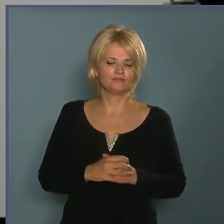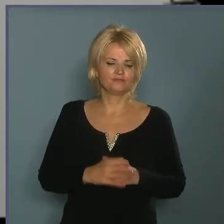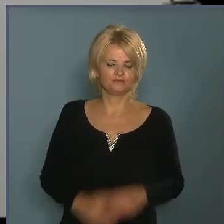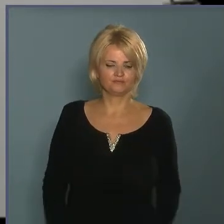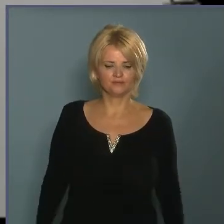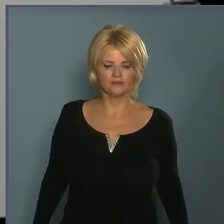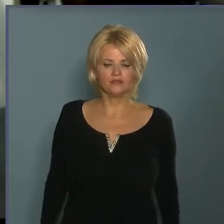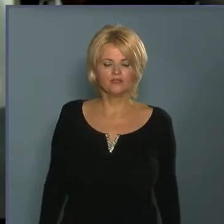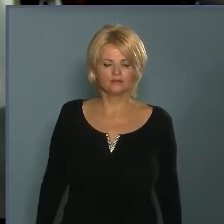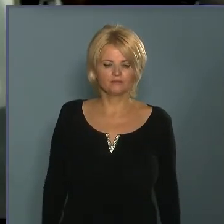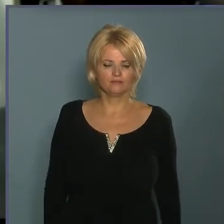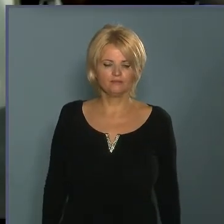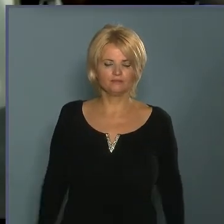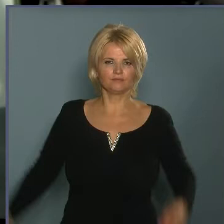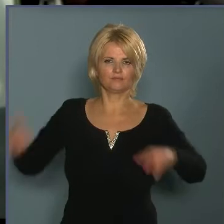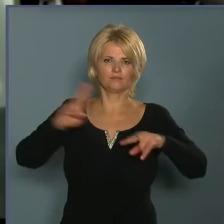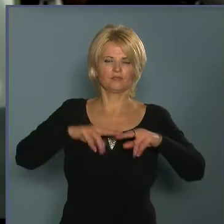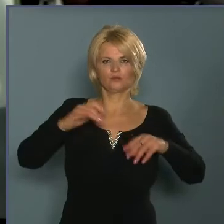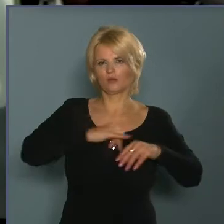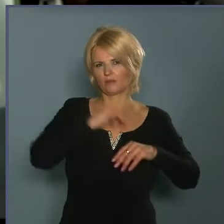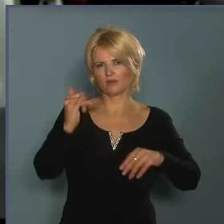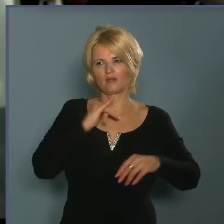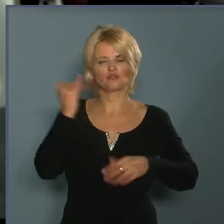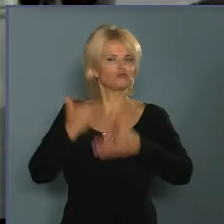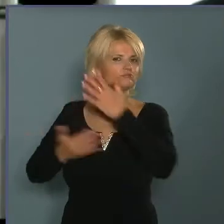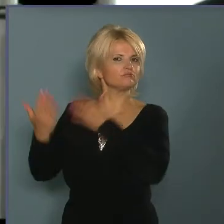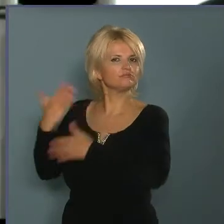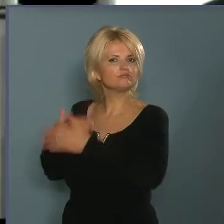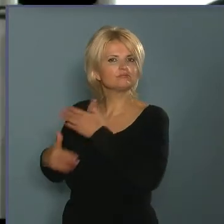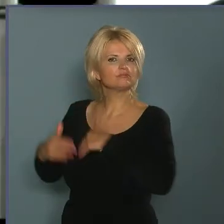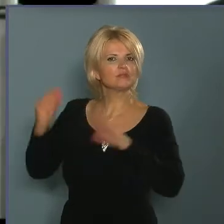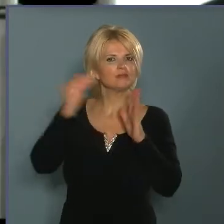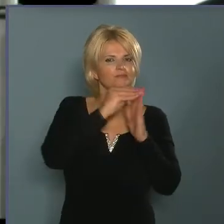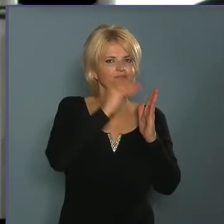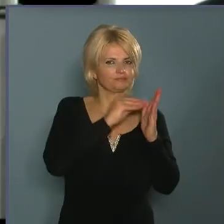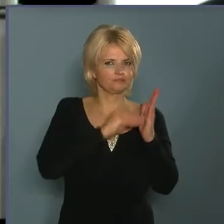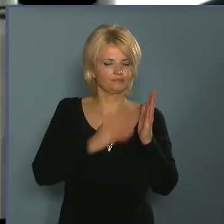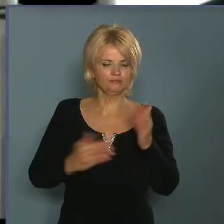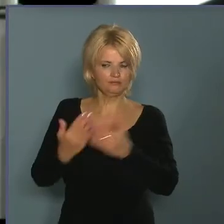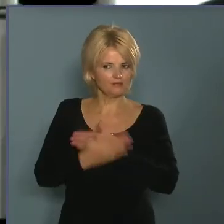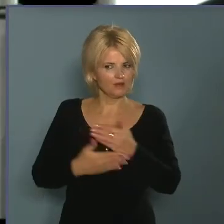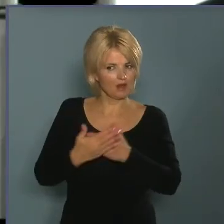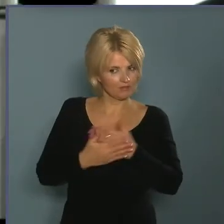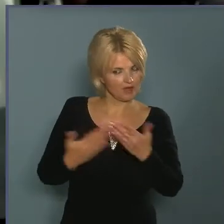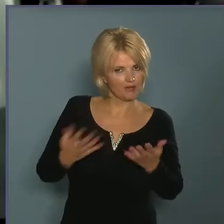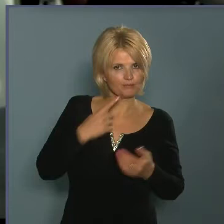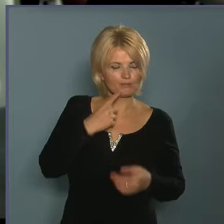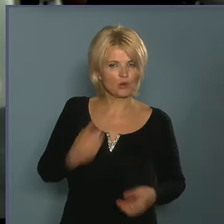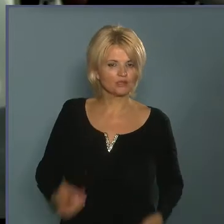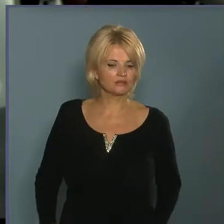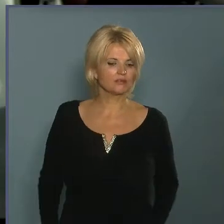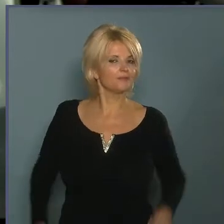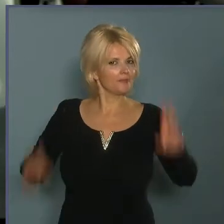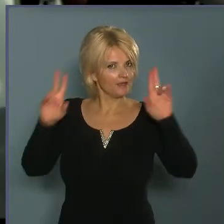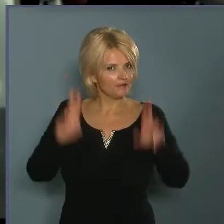váljunk. Így ön több éves viszonylatban adatok alapján is mondja ezt, amit mond? Tehát ilyenkor